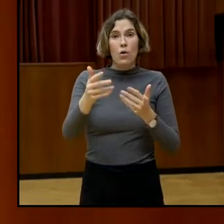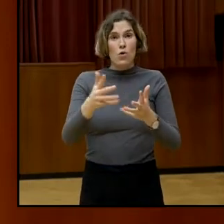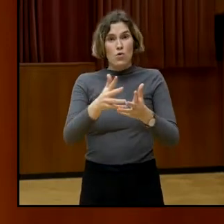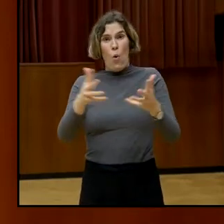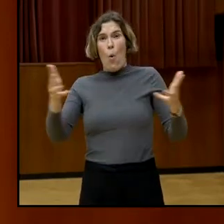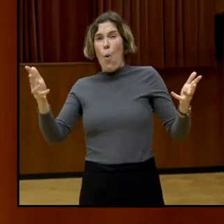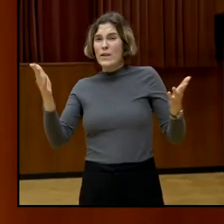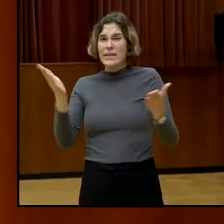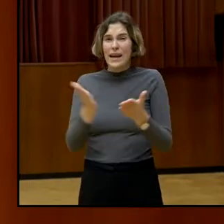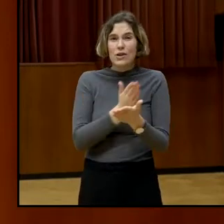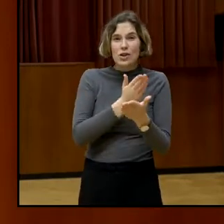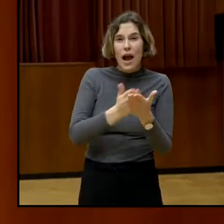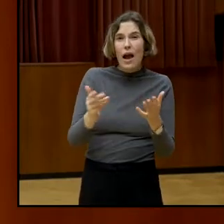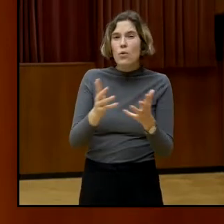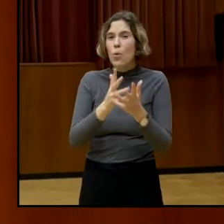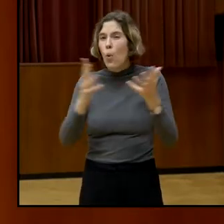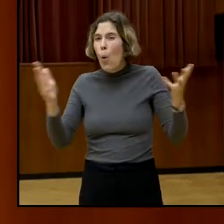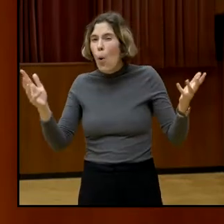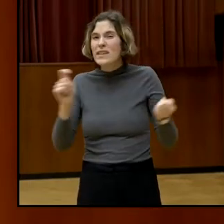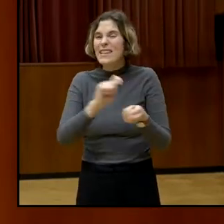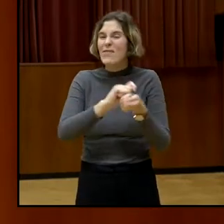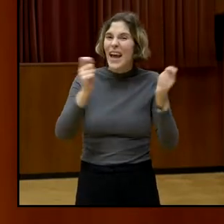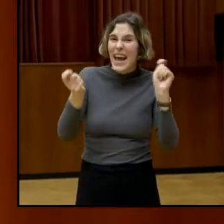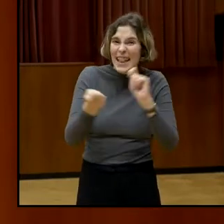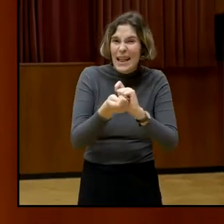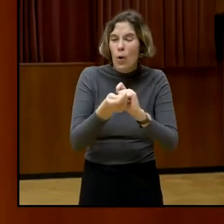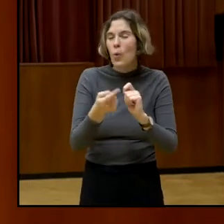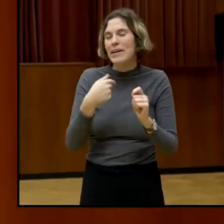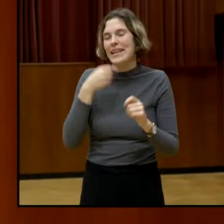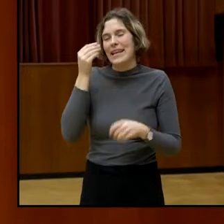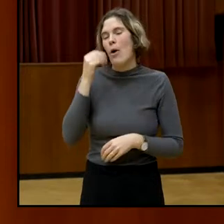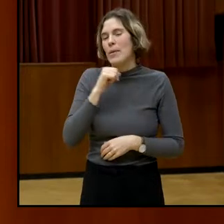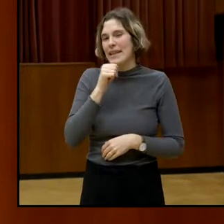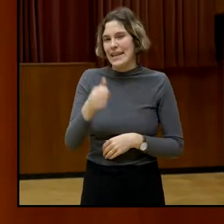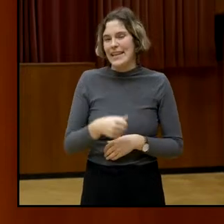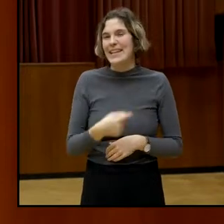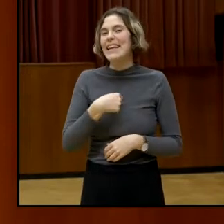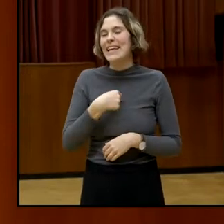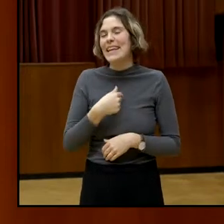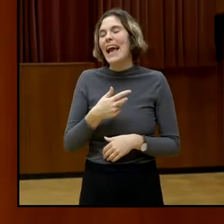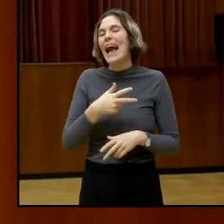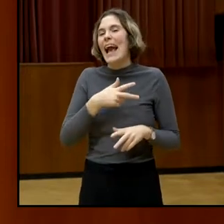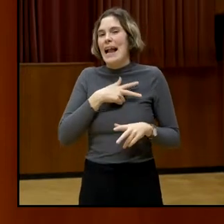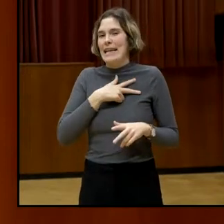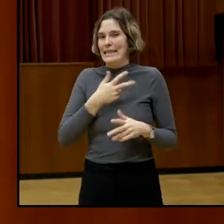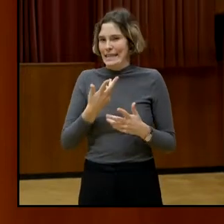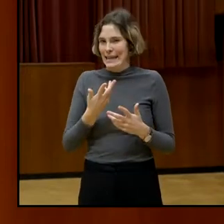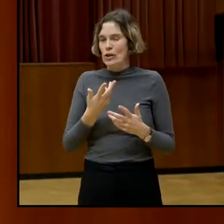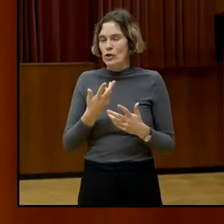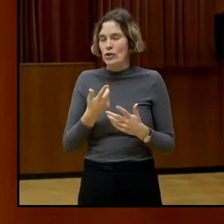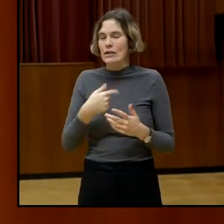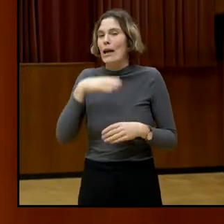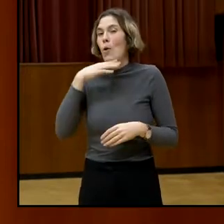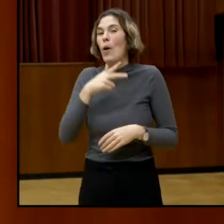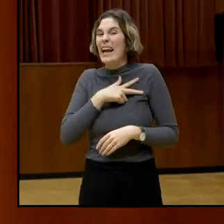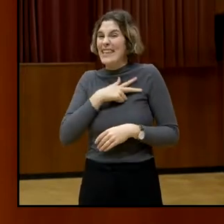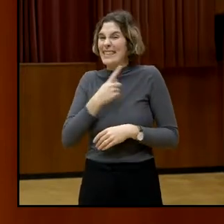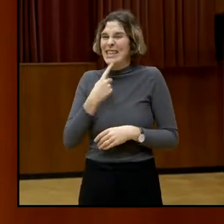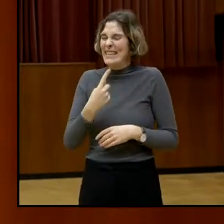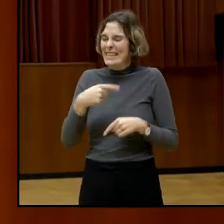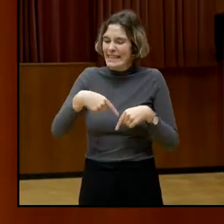keine großen Veränderungen geben, also da bin ich Realistin, ausreichend Realistin und dennoch finde ich es aber absolut, wichtig,